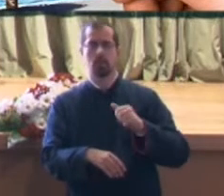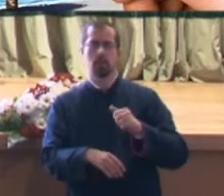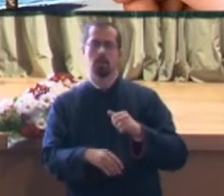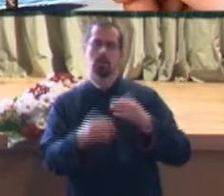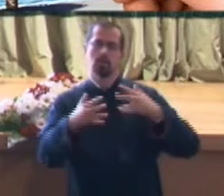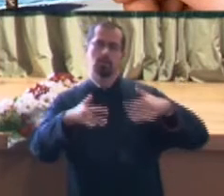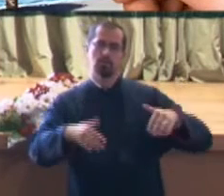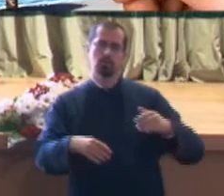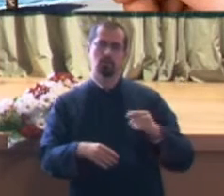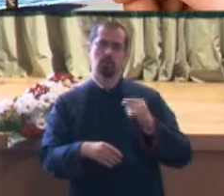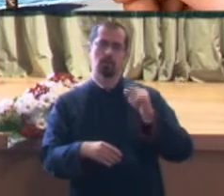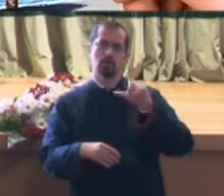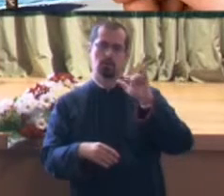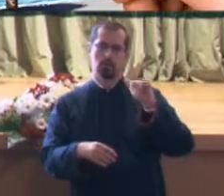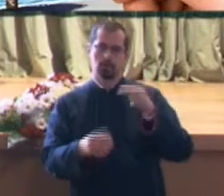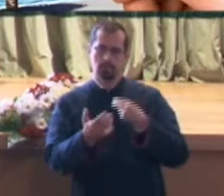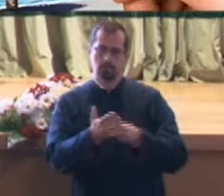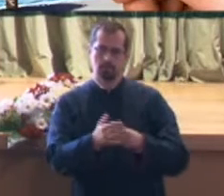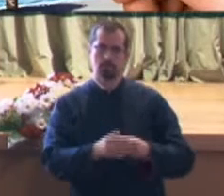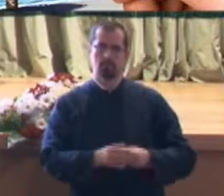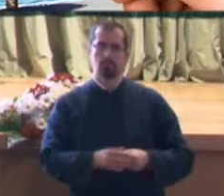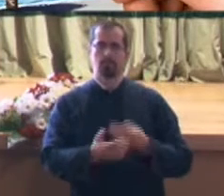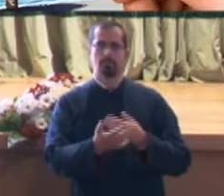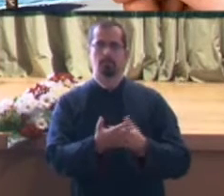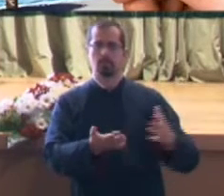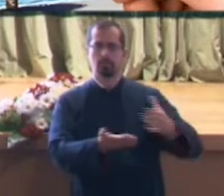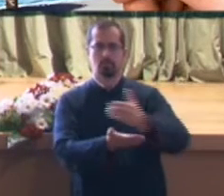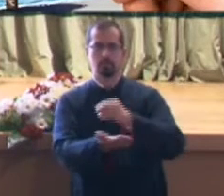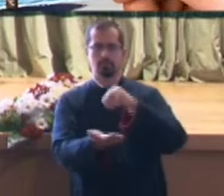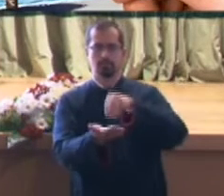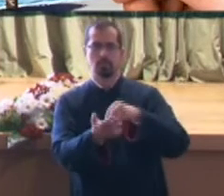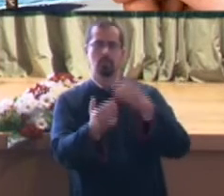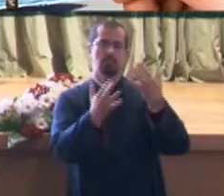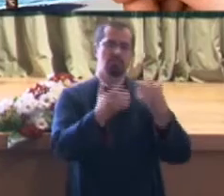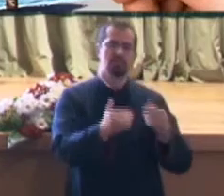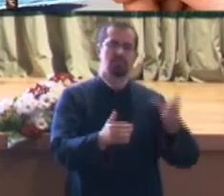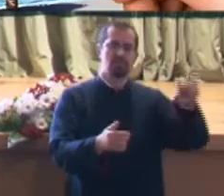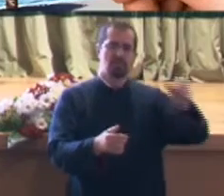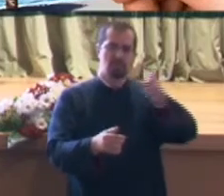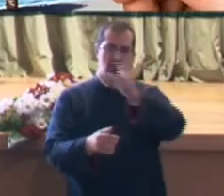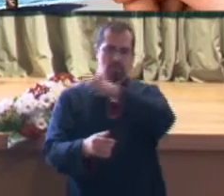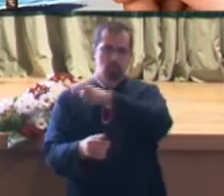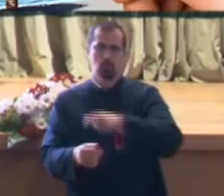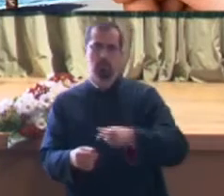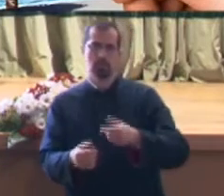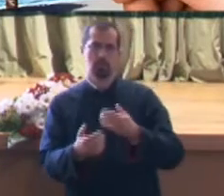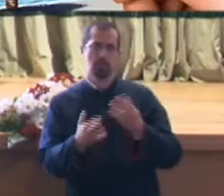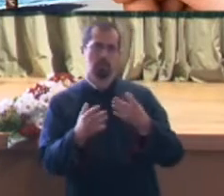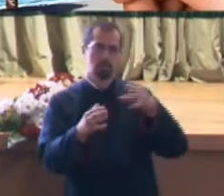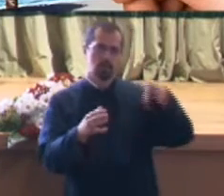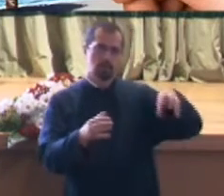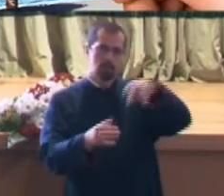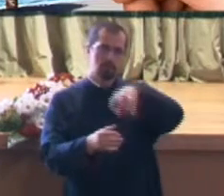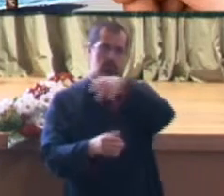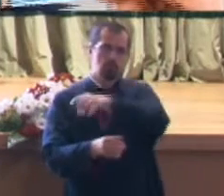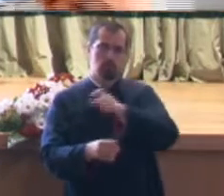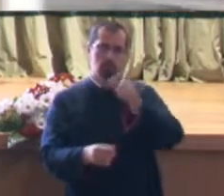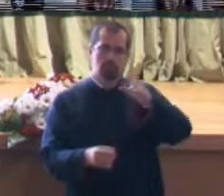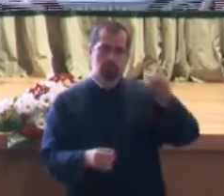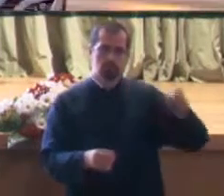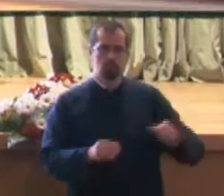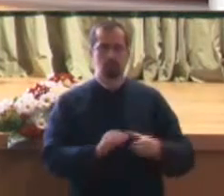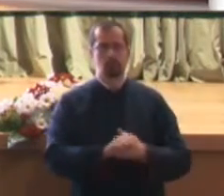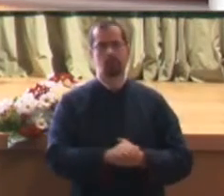facilității de abonamente reduse și gratuite pentru diferite categorie de persoane, în valoare de aproape 9 milioane de lei. Fonduri